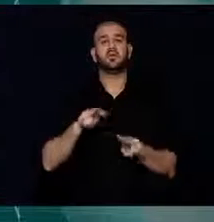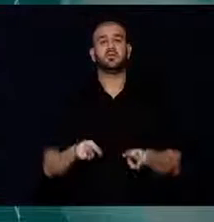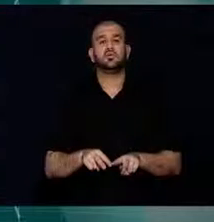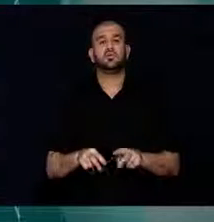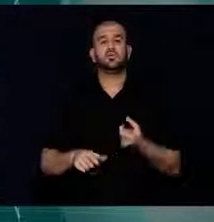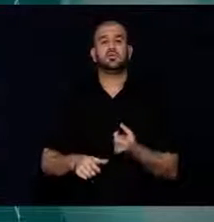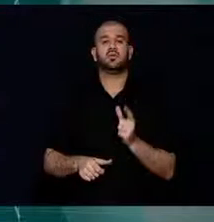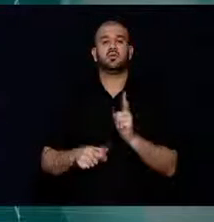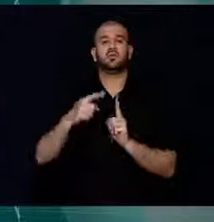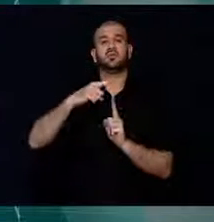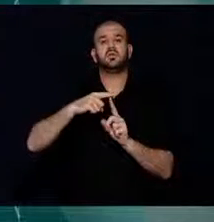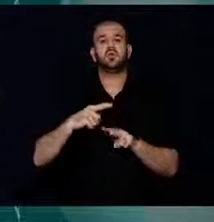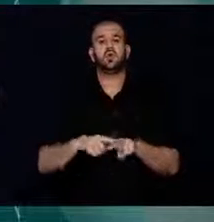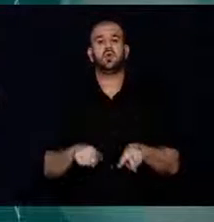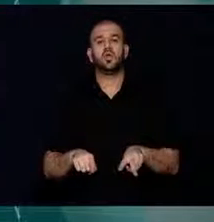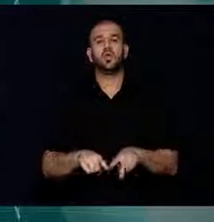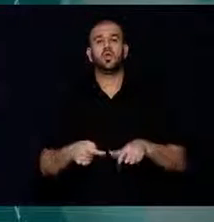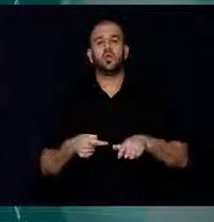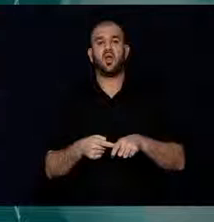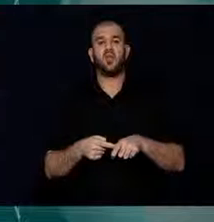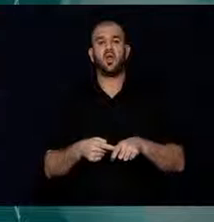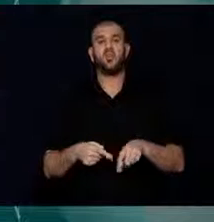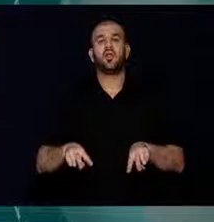ilişkin sunumlarını yaptı.